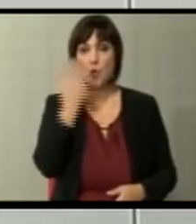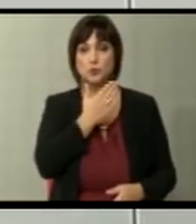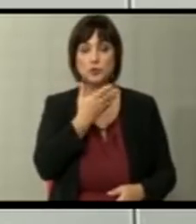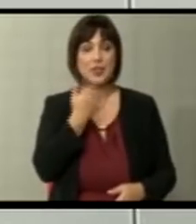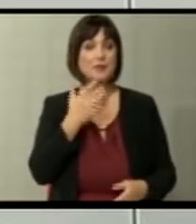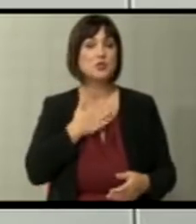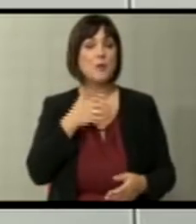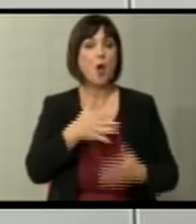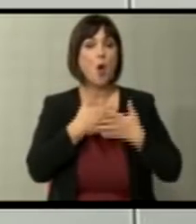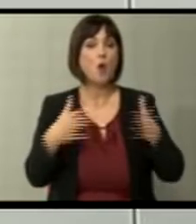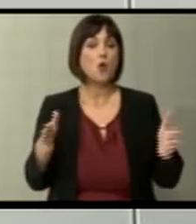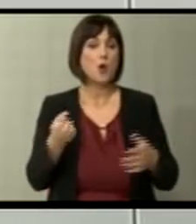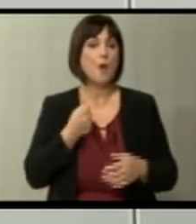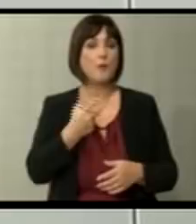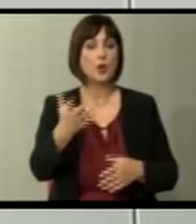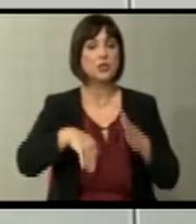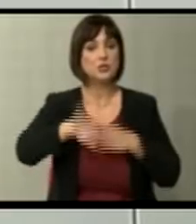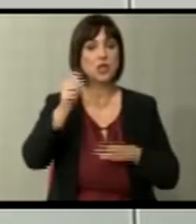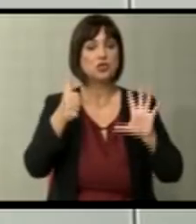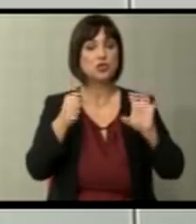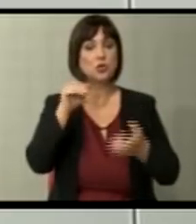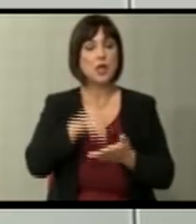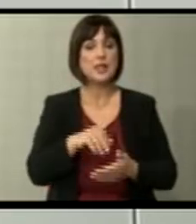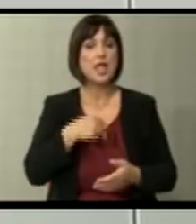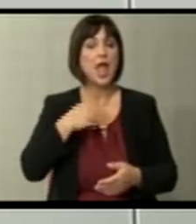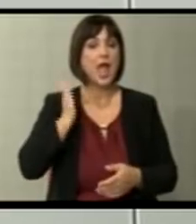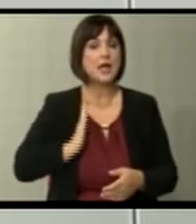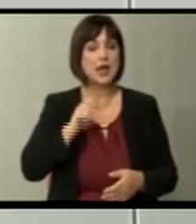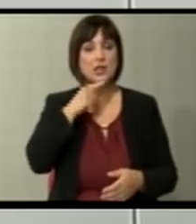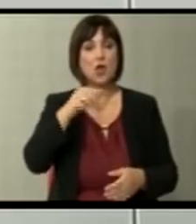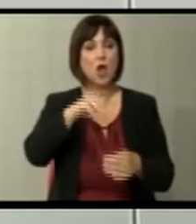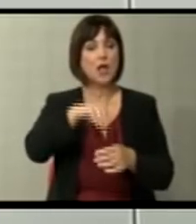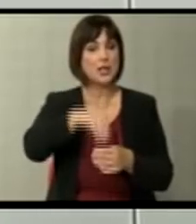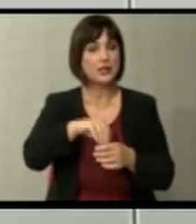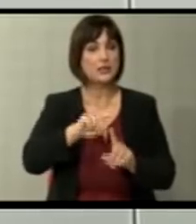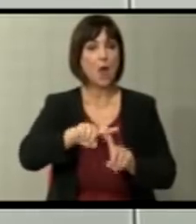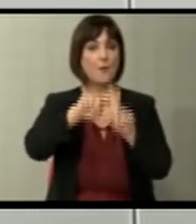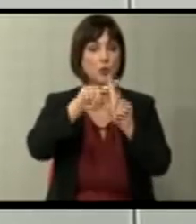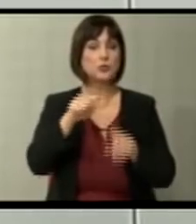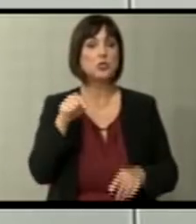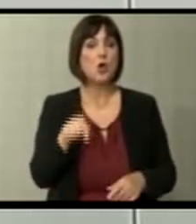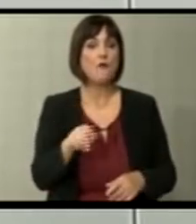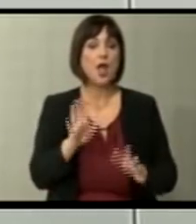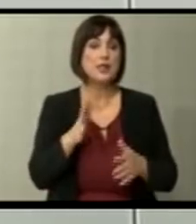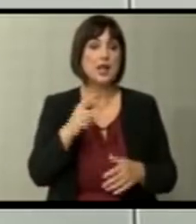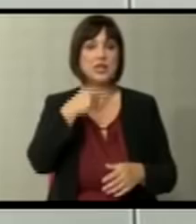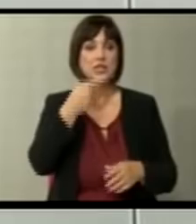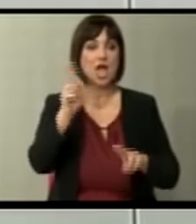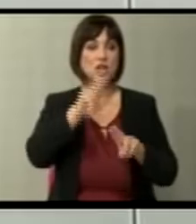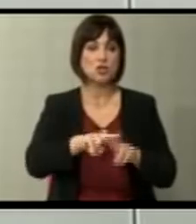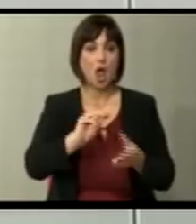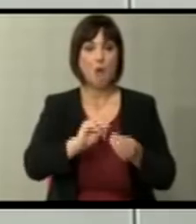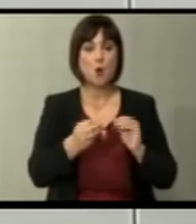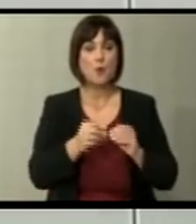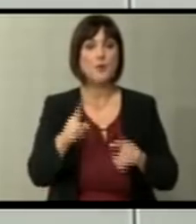имаше да има она огромна бројка од наше стотини илјади градјани кој излегла и гласа позитивно, да не беше во прашањето дали сте за решавање на